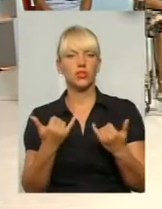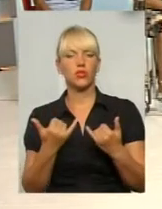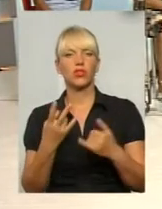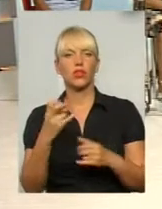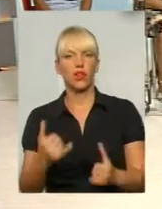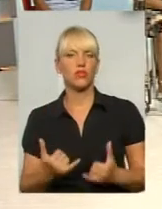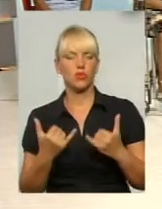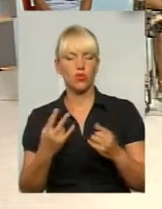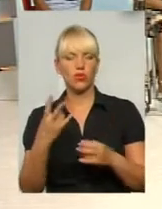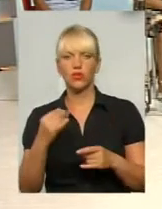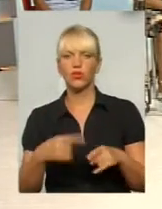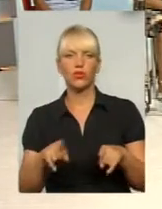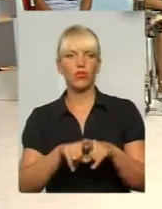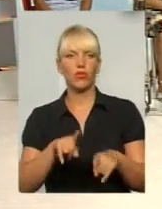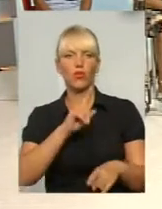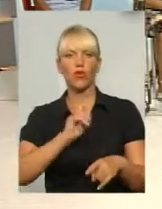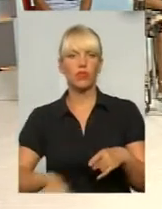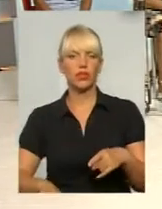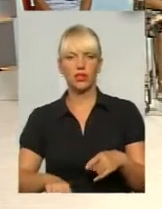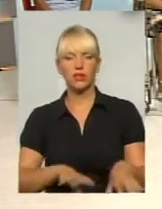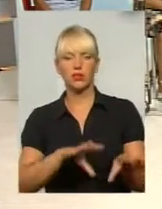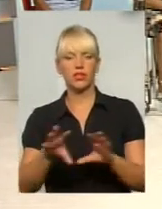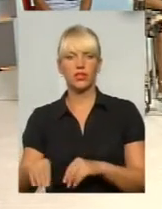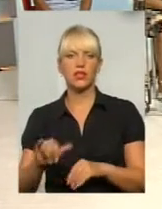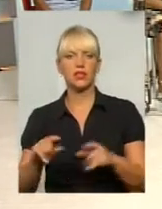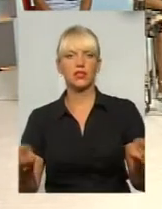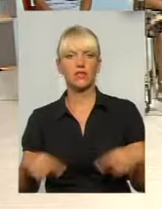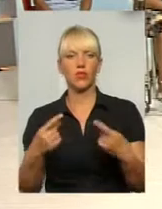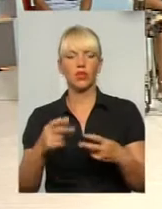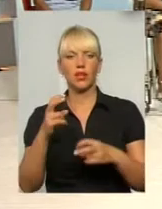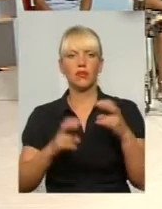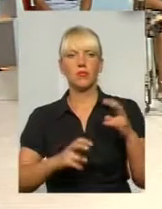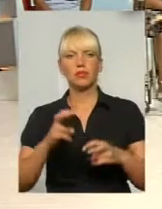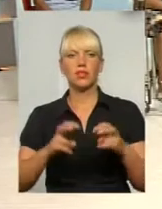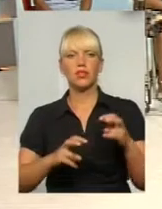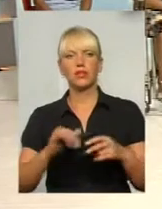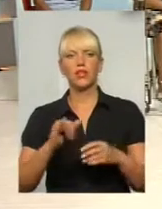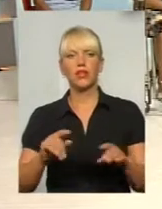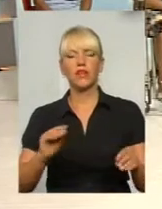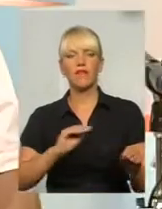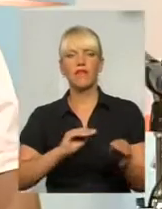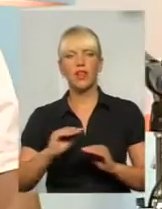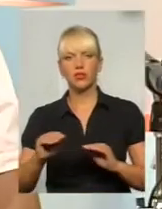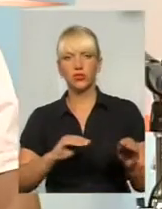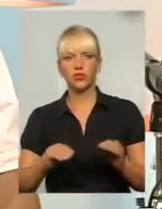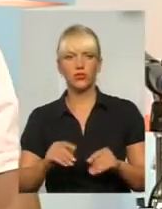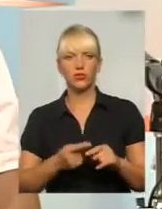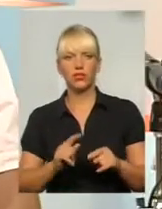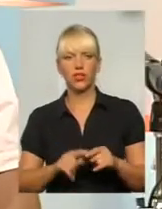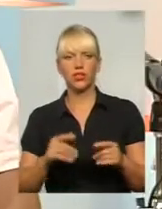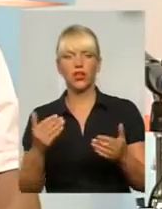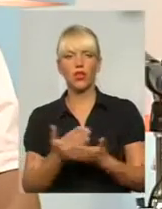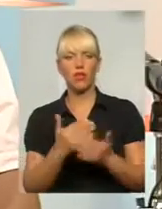але такої оперативної переселення і створення підприємства і влаштування нового притулку